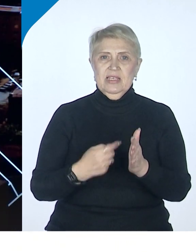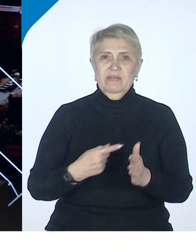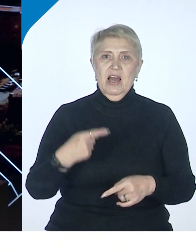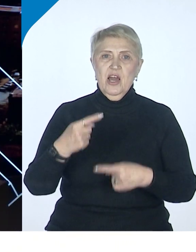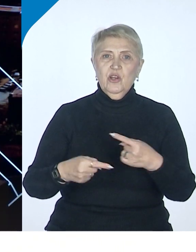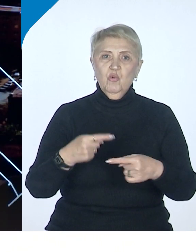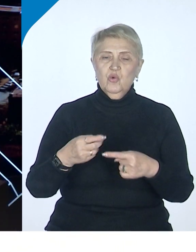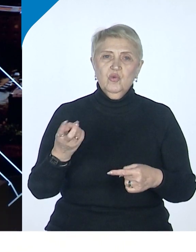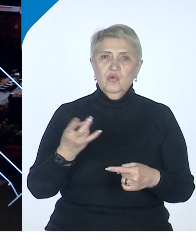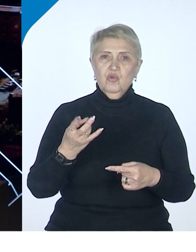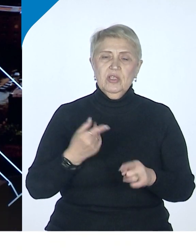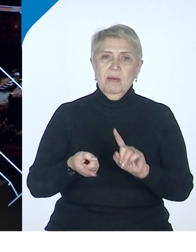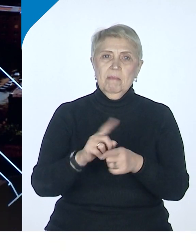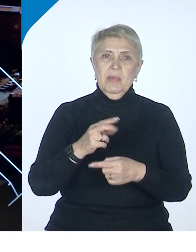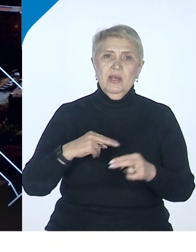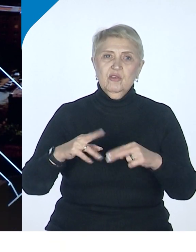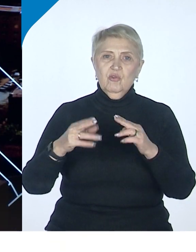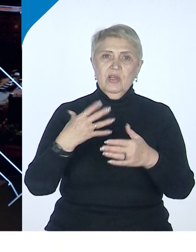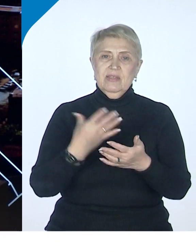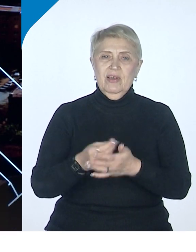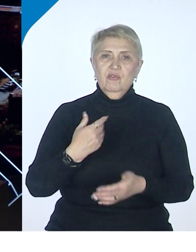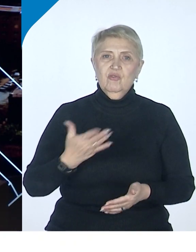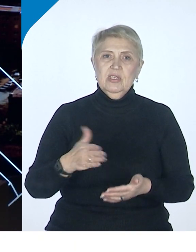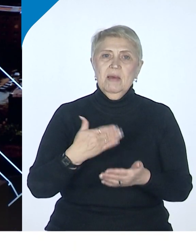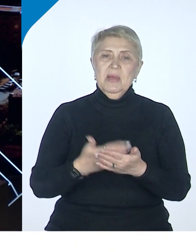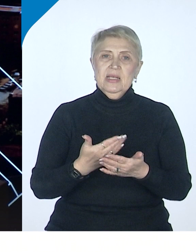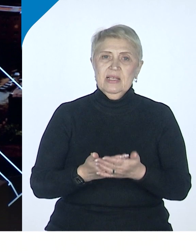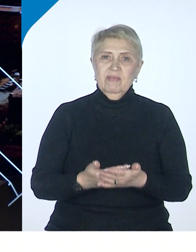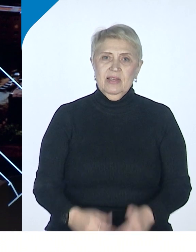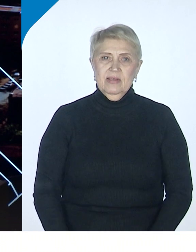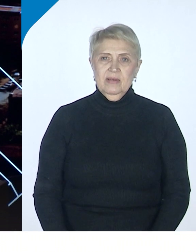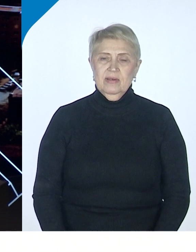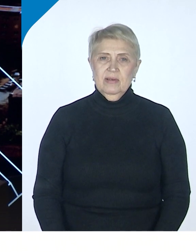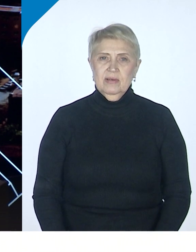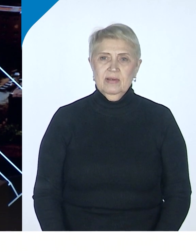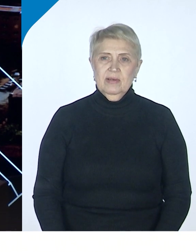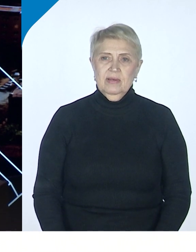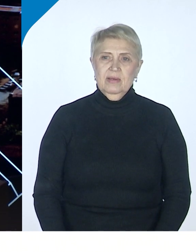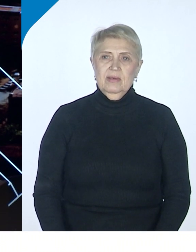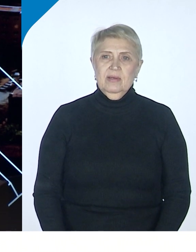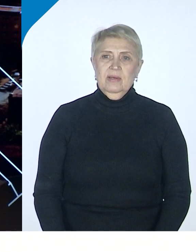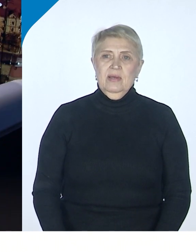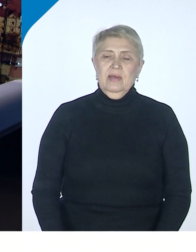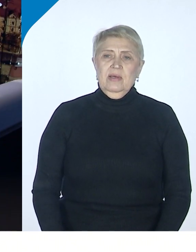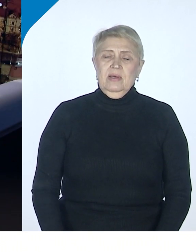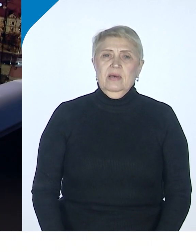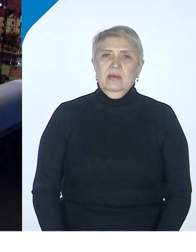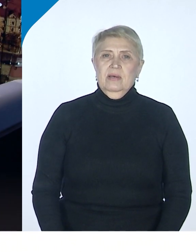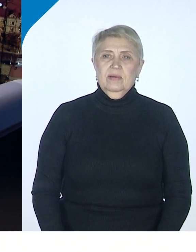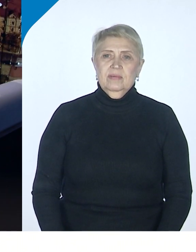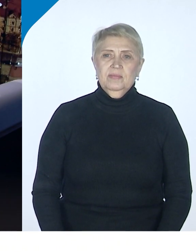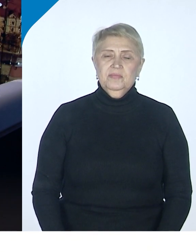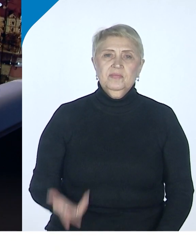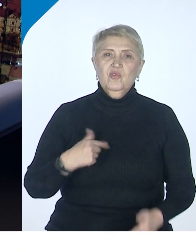надо перестроить тогда свое представление о жизни, поставить себе новые рациональные цели, сгруппировать их,